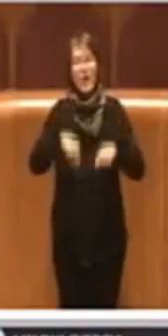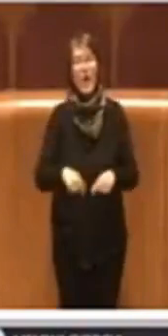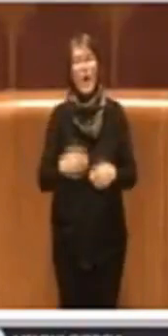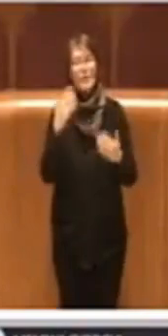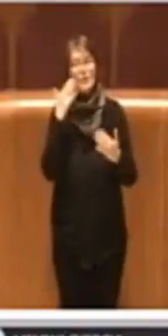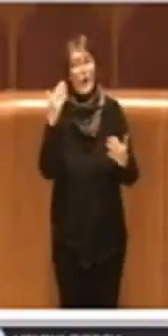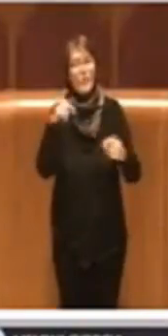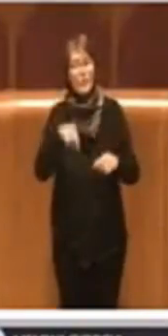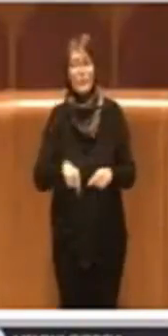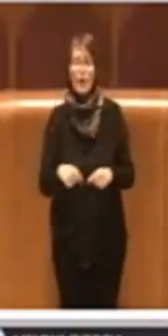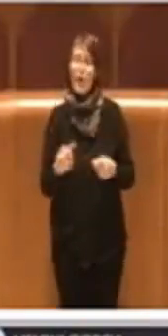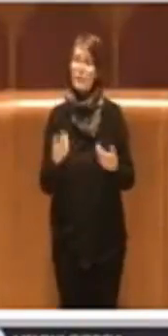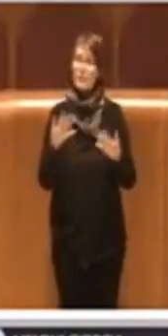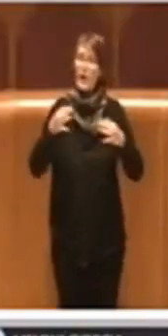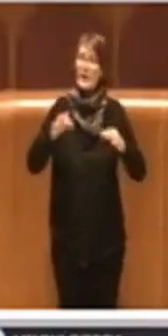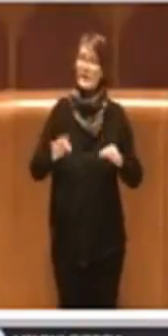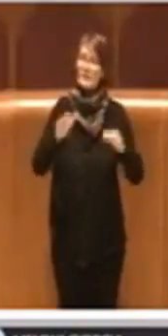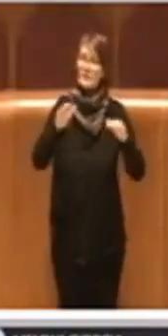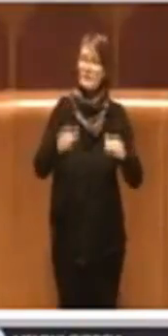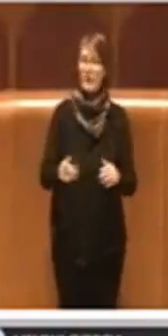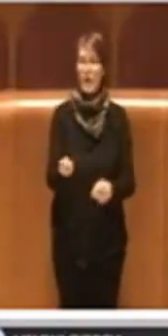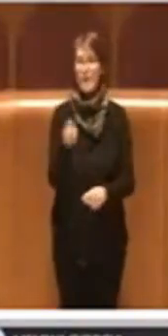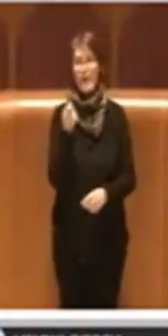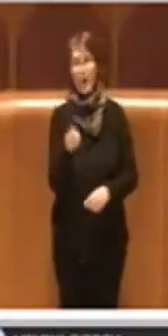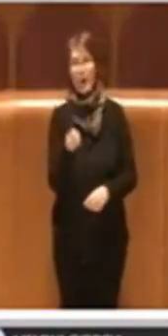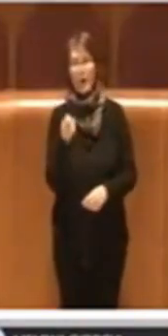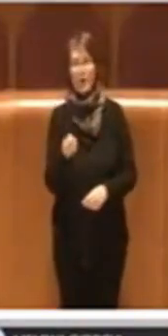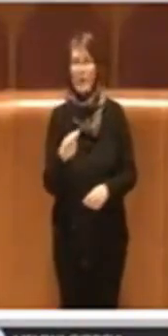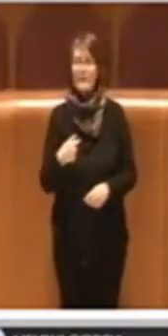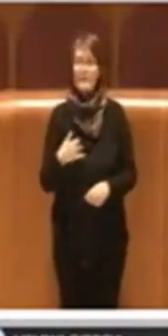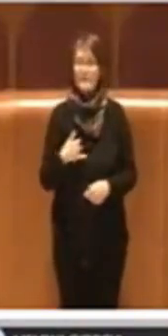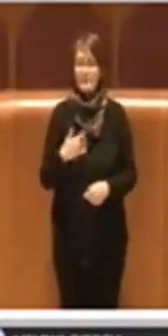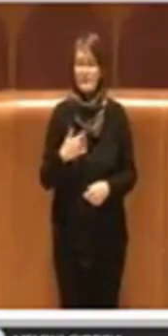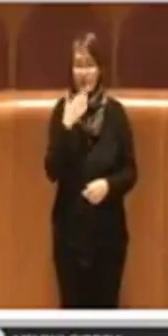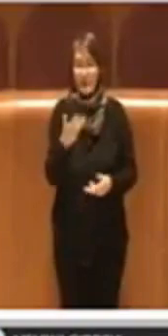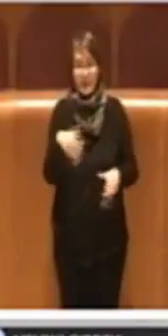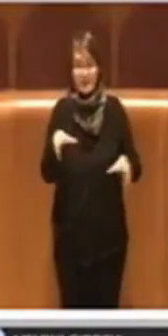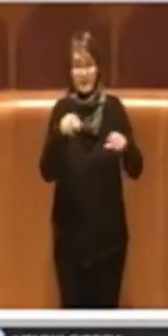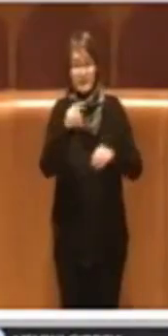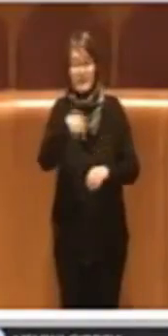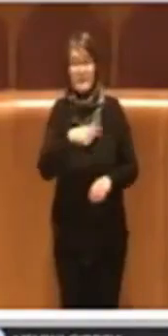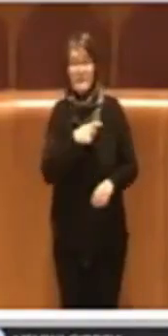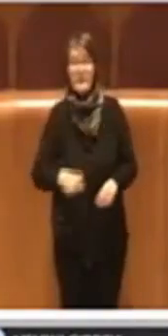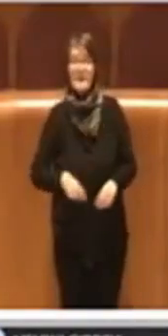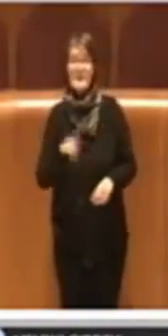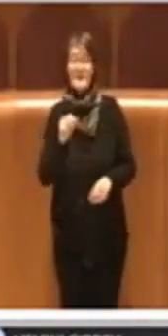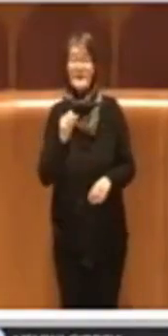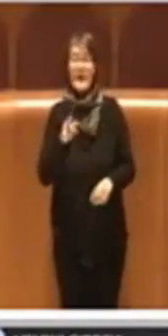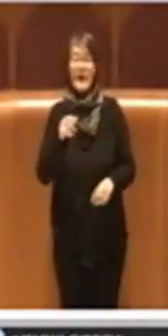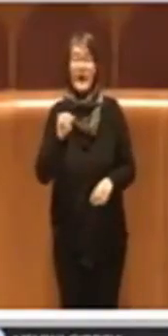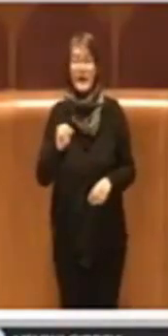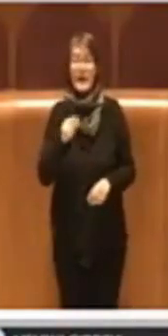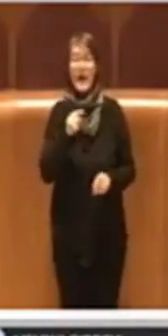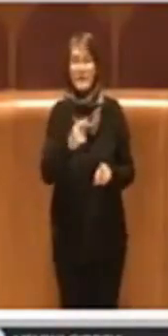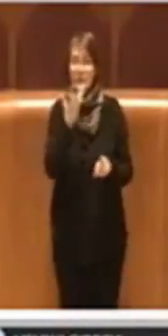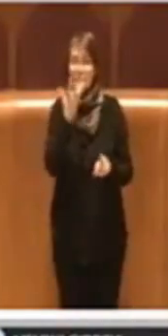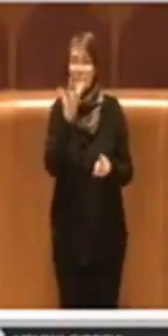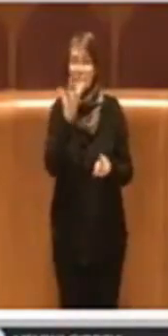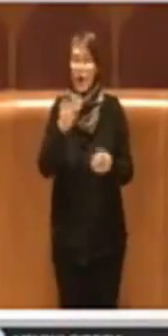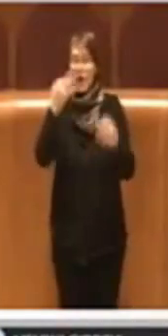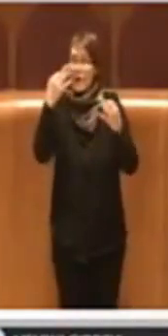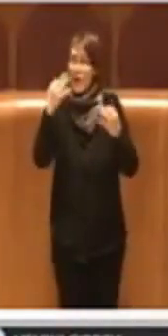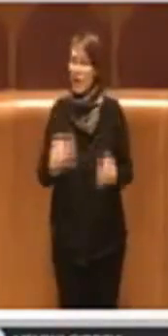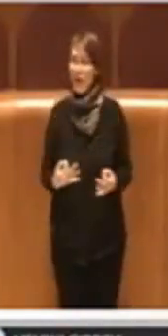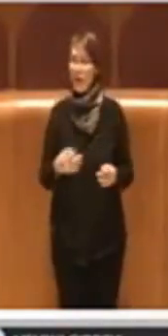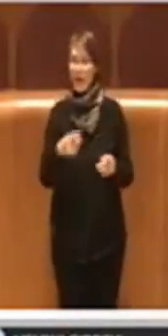Io concludo ringraziando vivamente la Sindacaraggi che ha voluto con forza questo